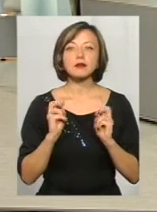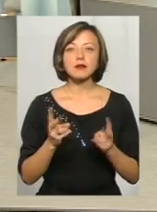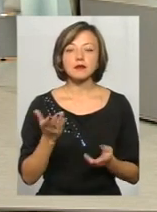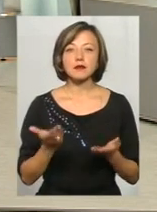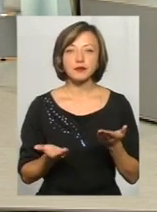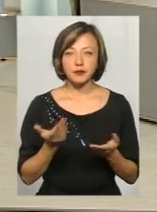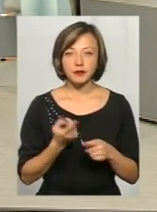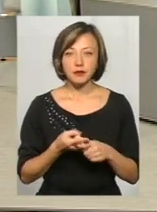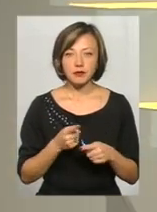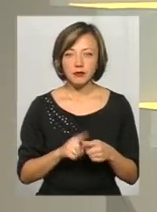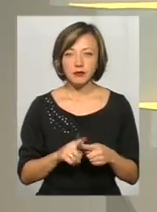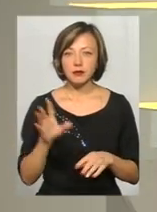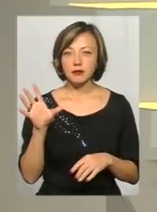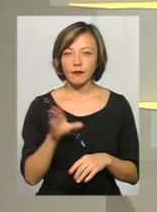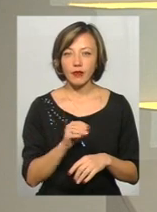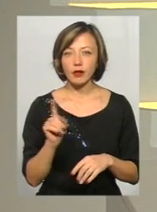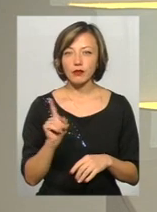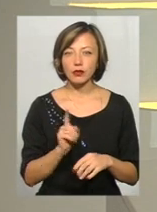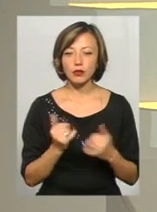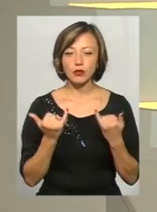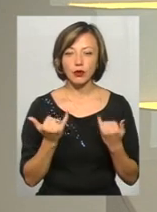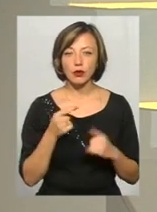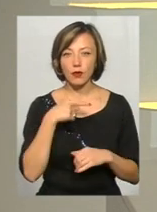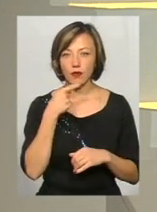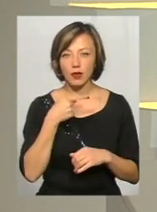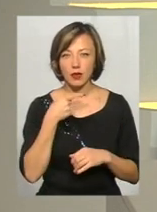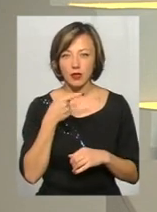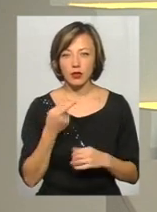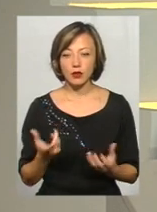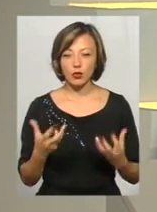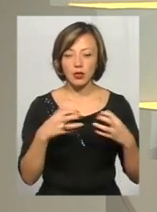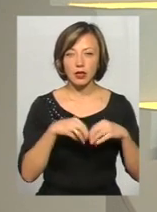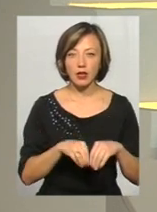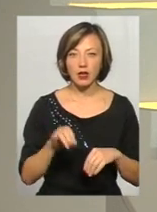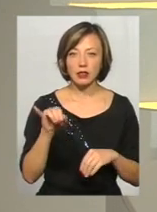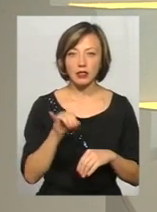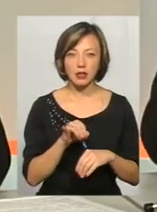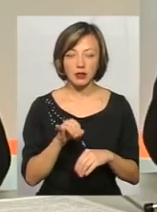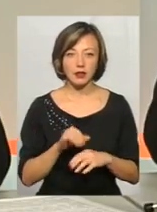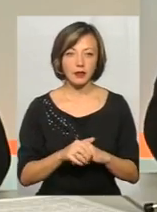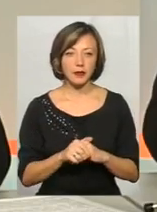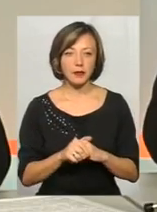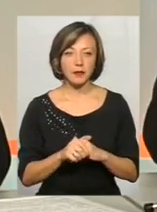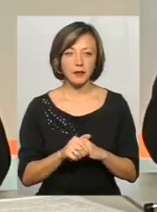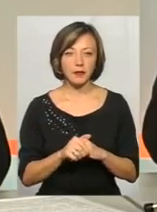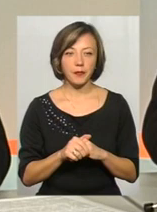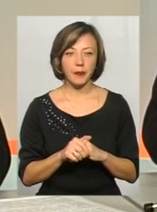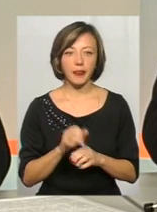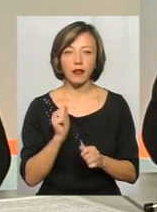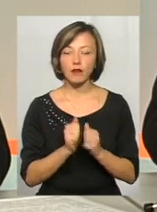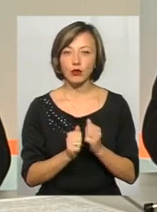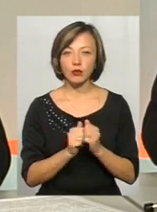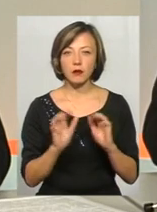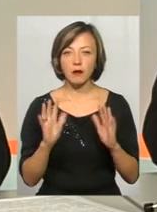якщо це все, що ми про сьогодні говорили, якось так доєднати і все ж таки відповісти на це питання? думаю, що в кожному